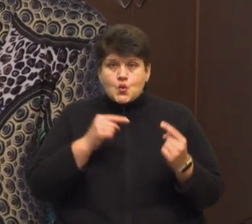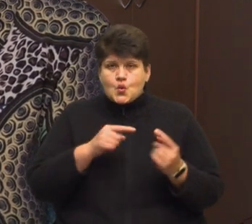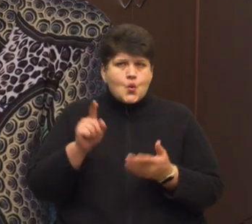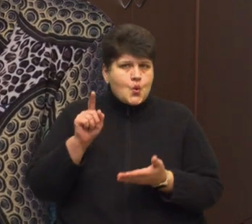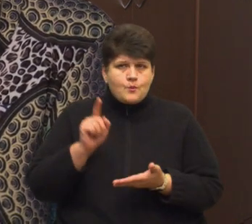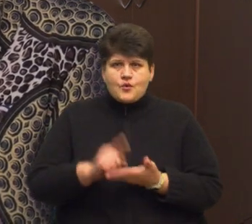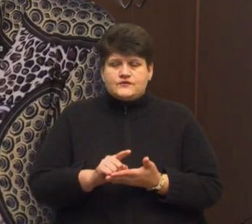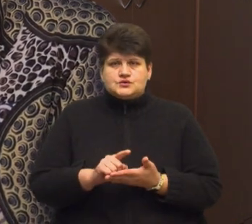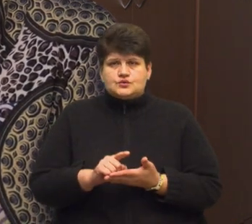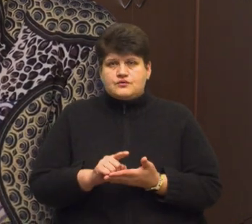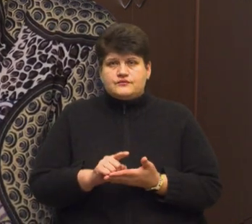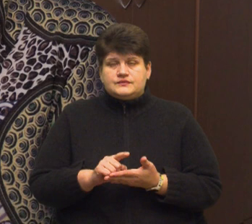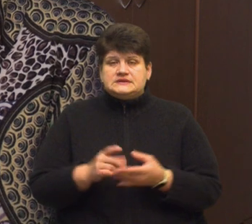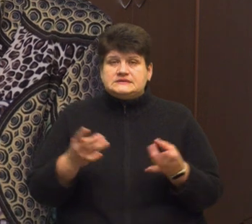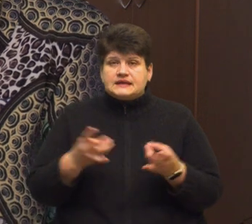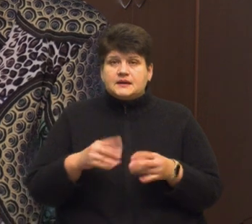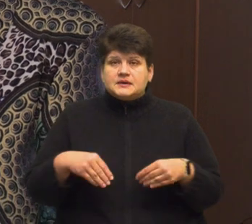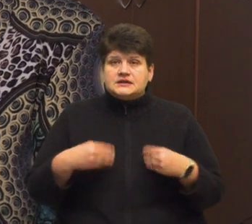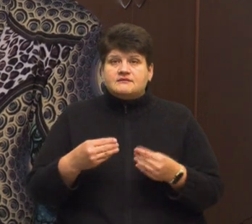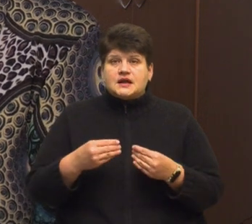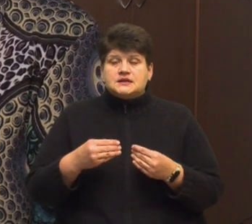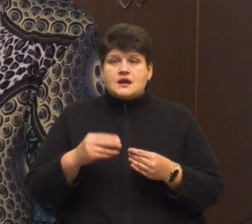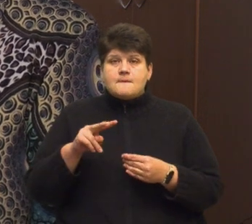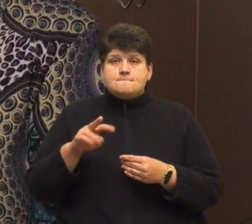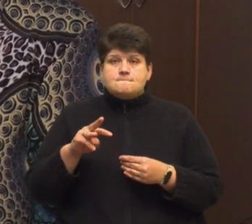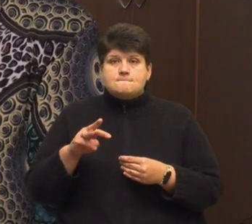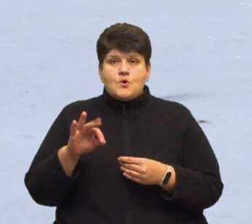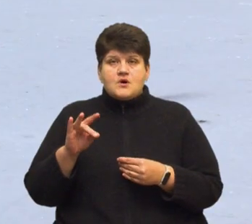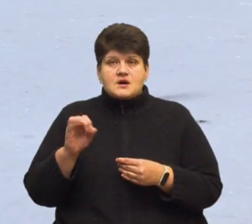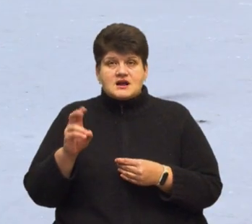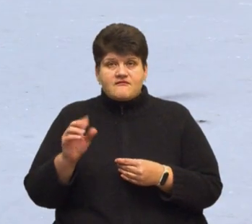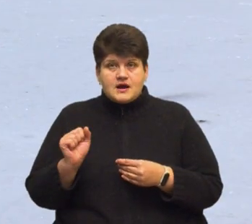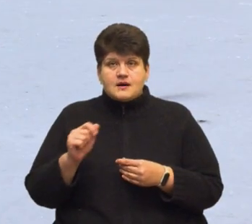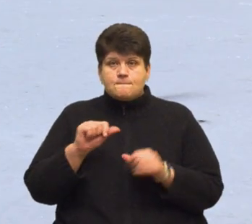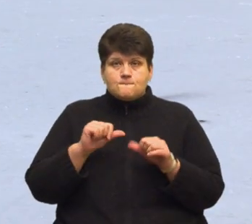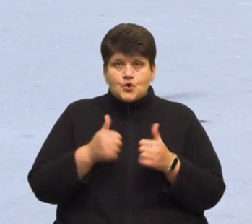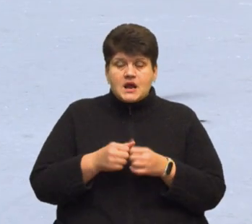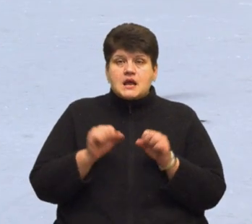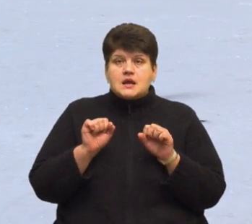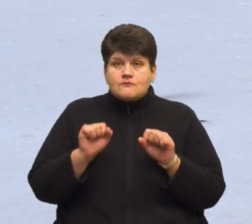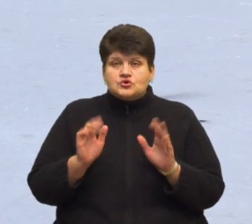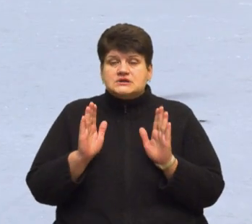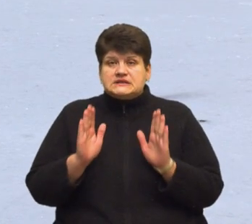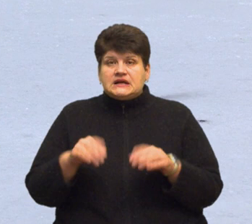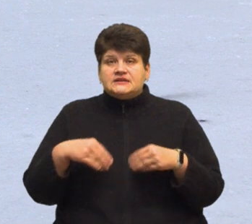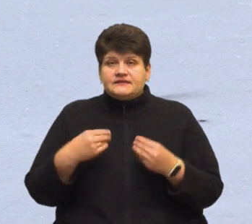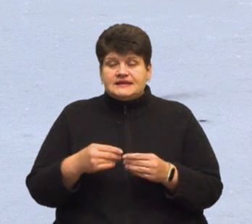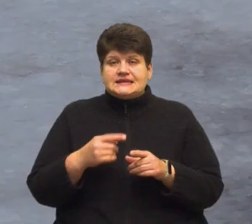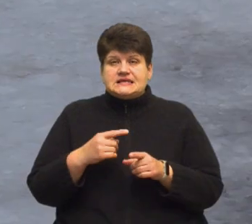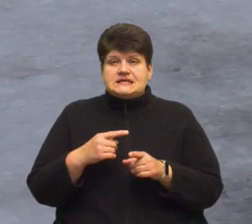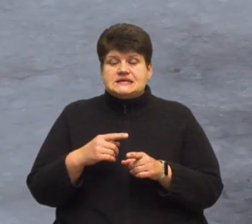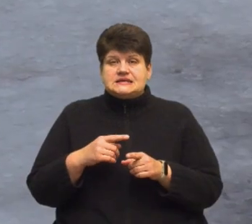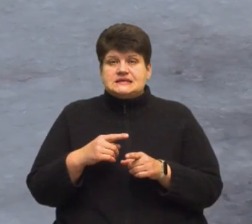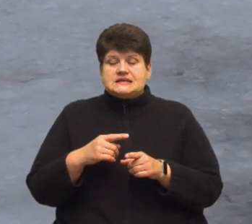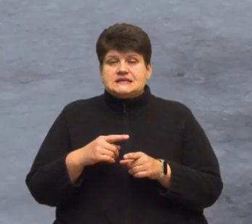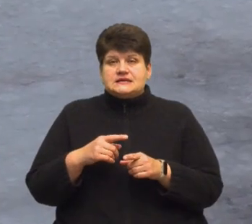'язково треба давати моркву, буряк. І можна навіть давати зелені частини цибулі.